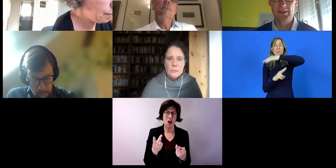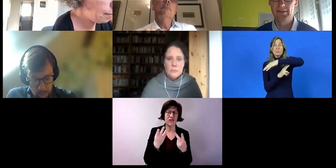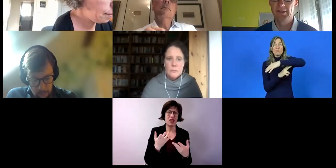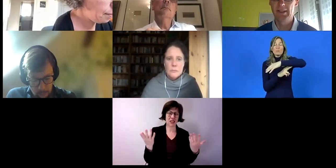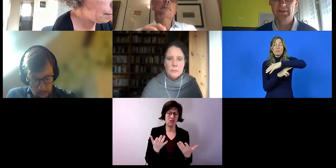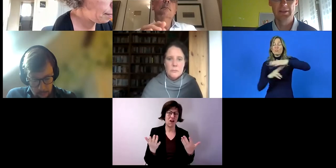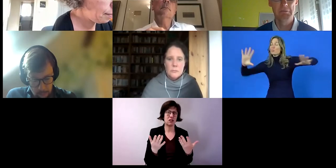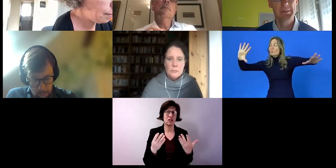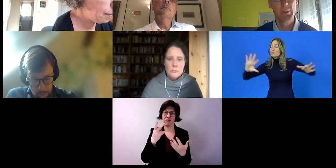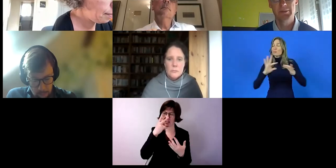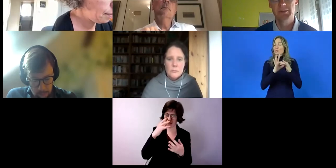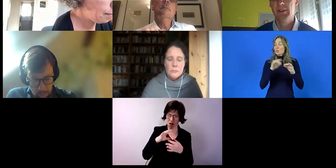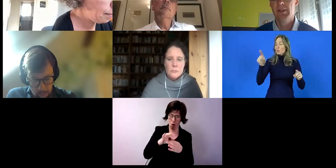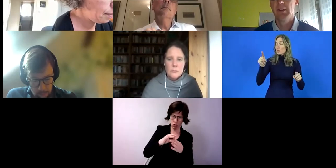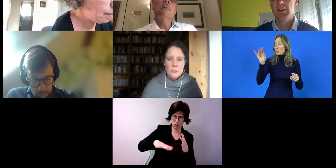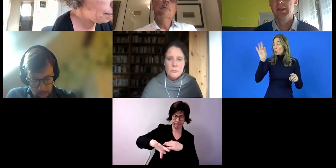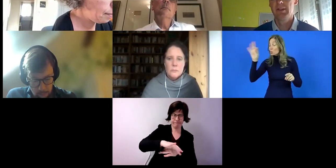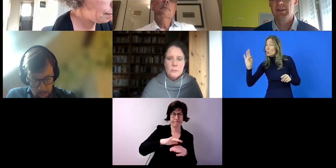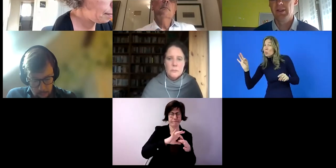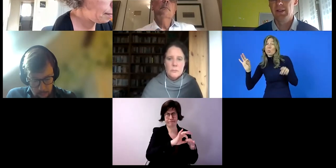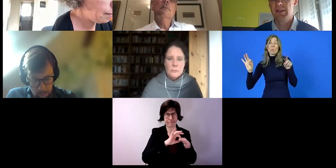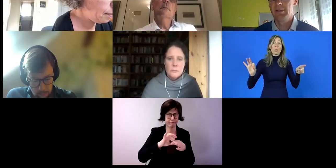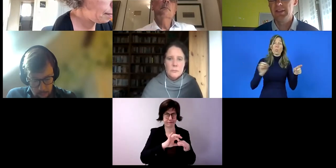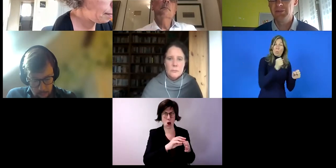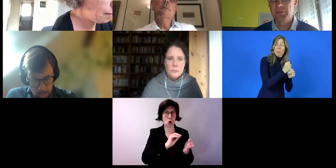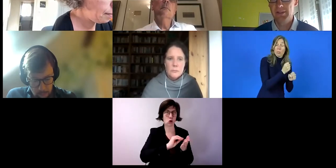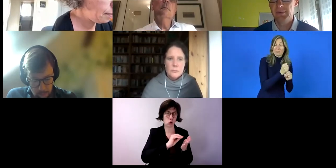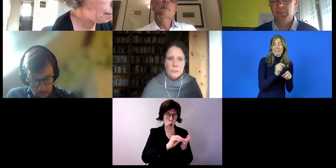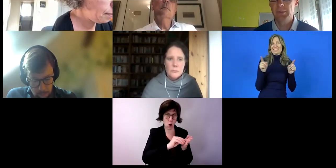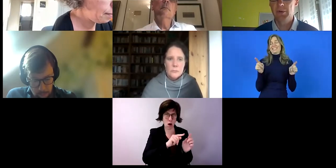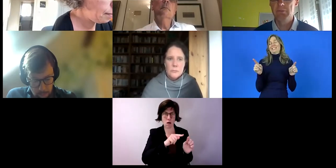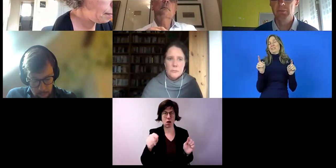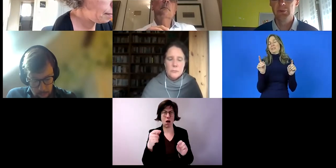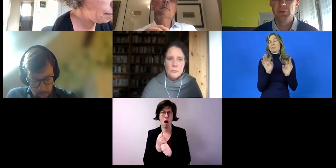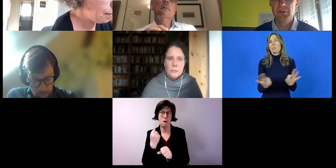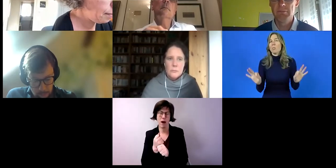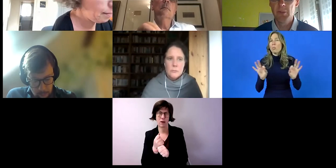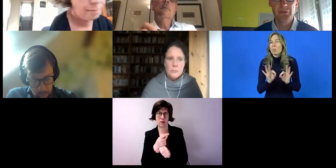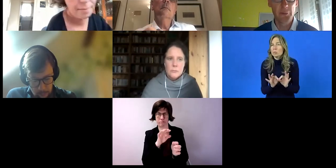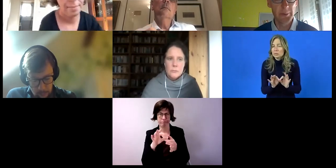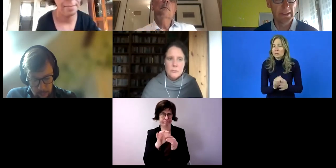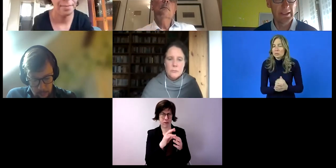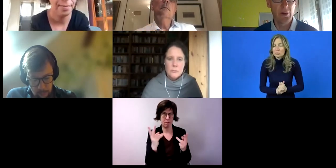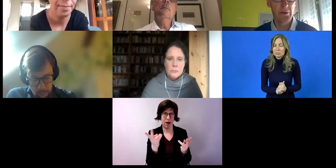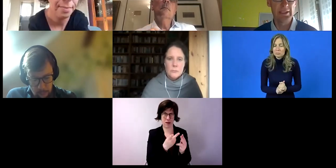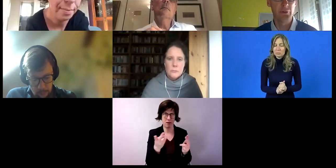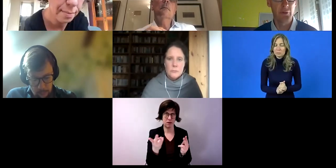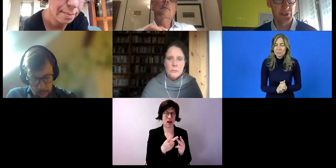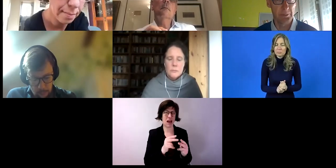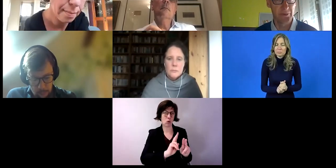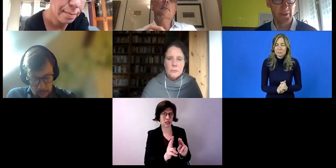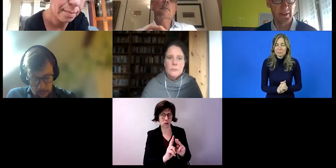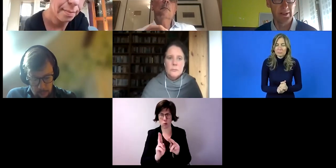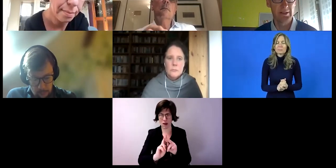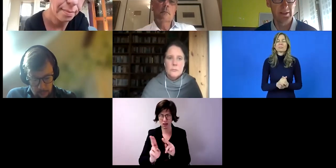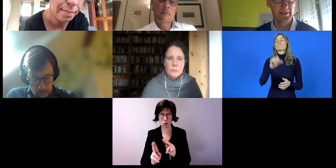auch die Verbindung herzustellen zwischen der Schule und der Beschäftigung. Und eins der Instrumente,